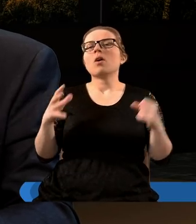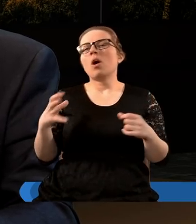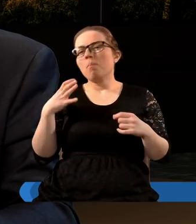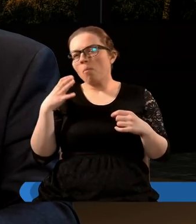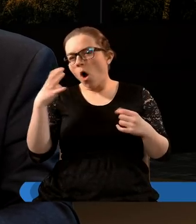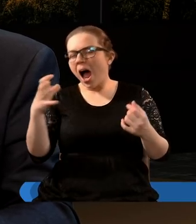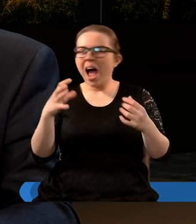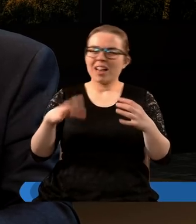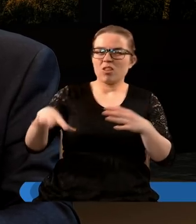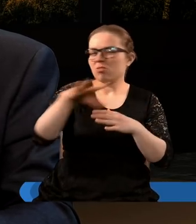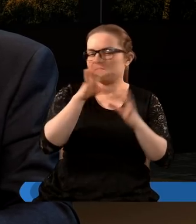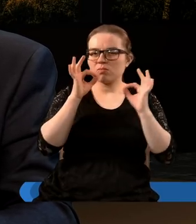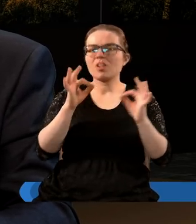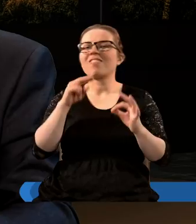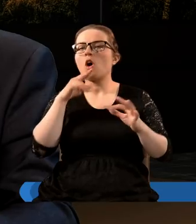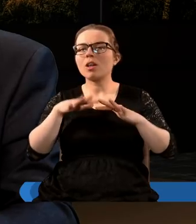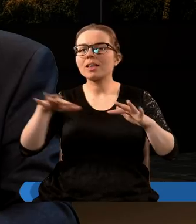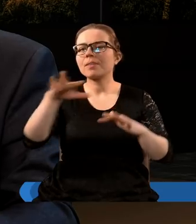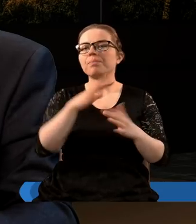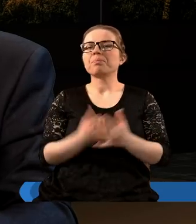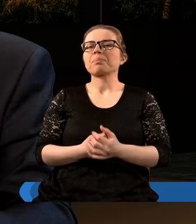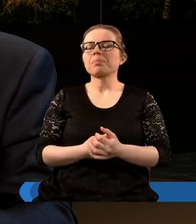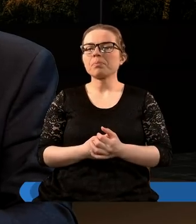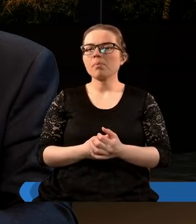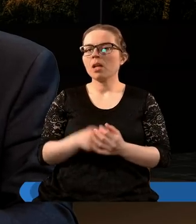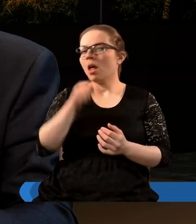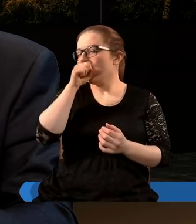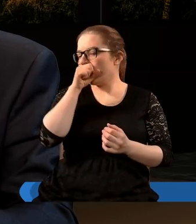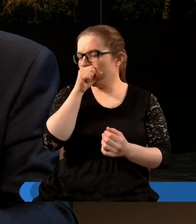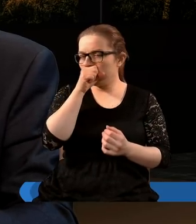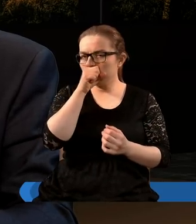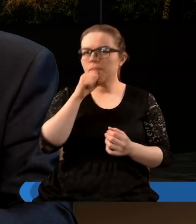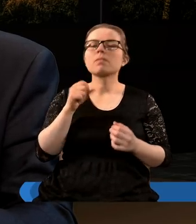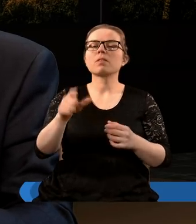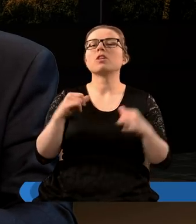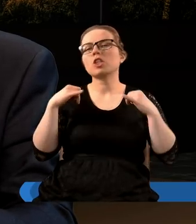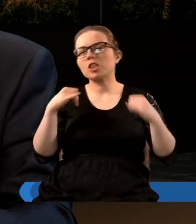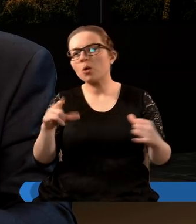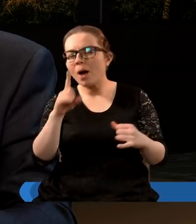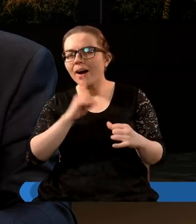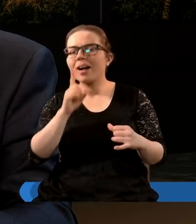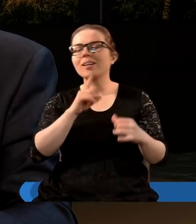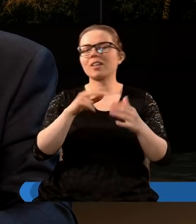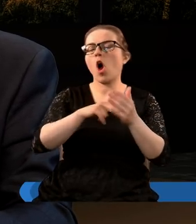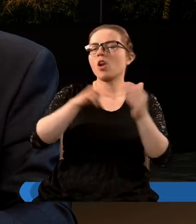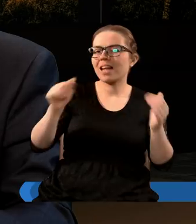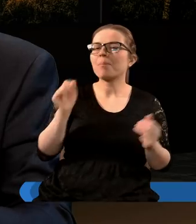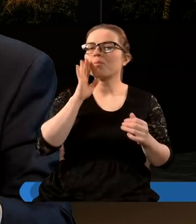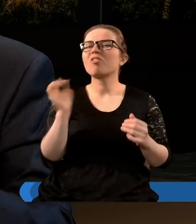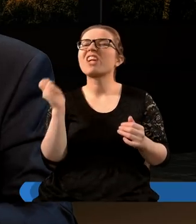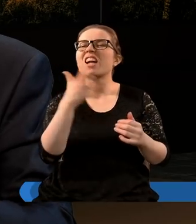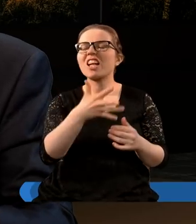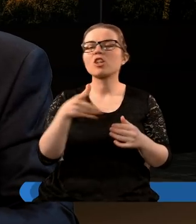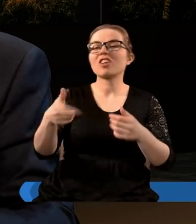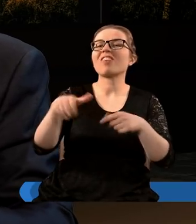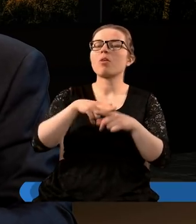bogato zaludnione. No a wielka wszetecznica to jest siła religijna, siła odstępcza, siła, która wchodzi